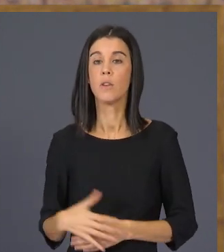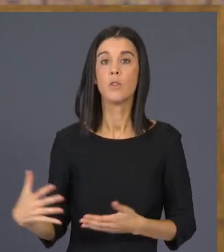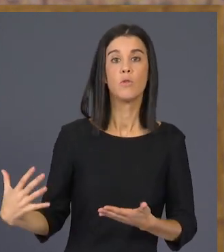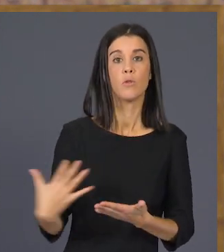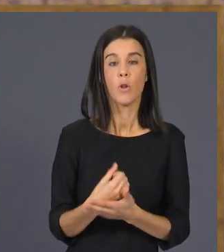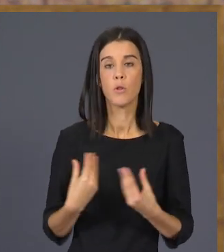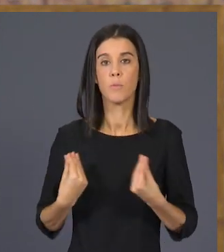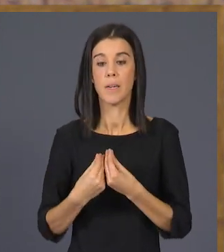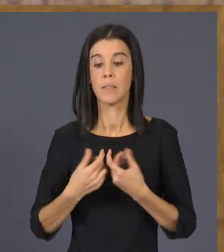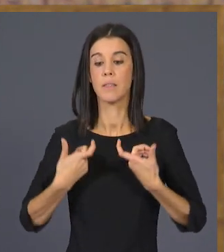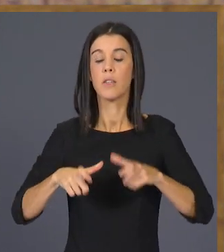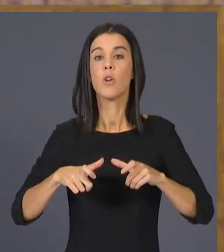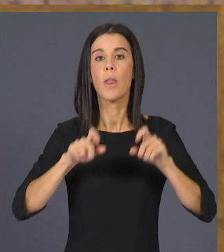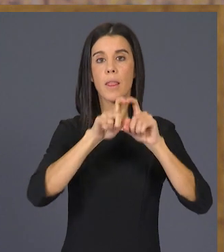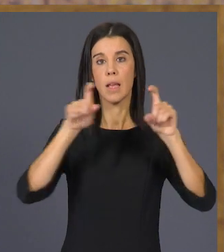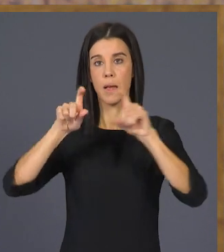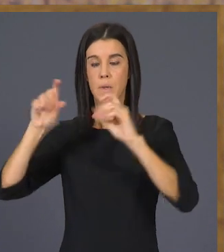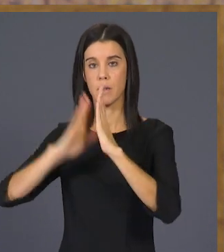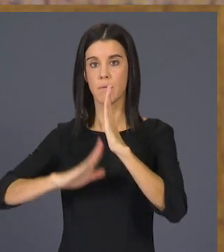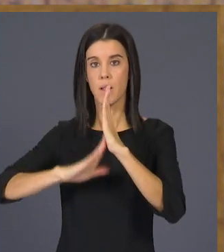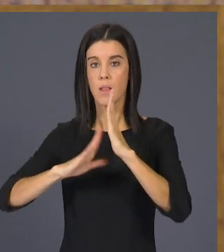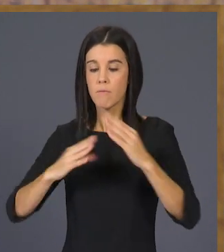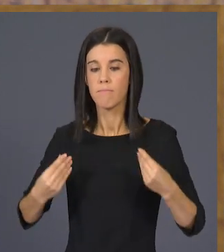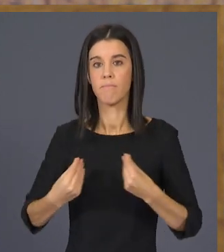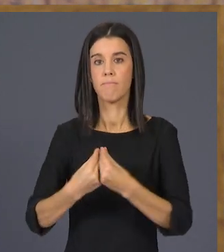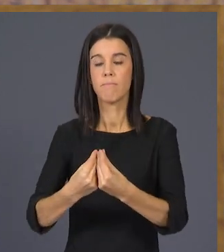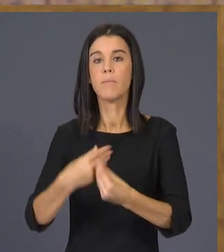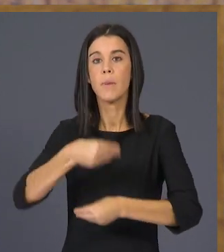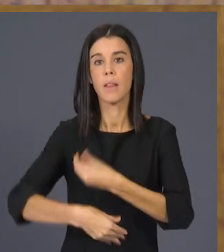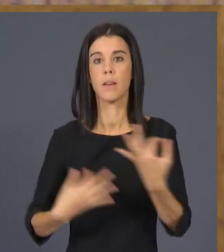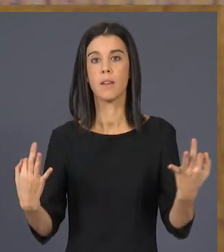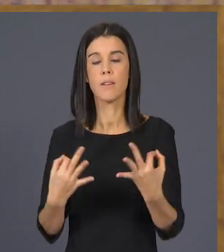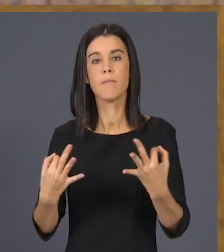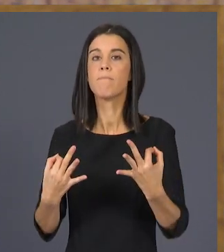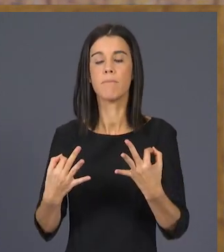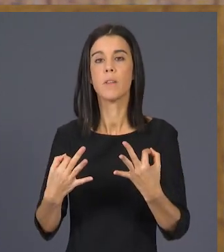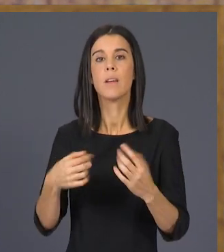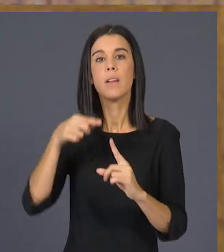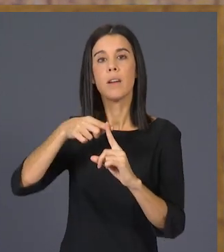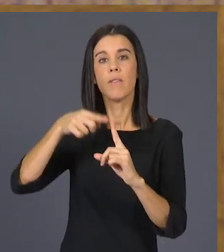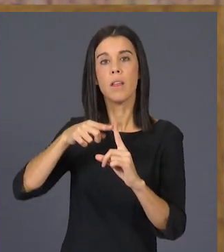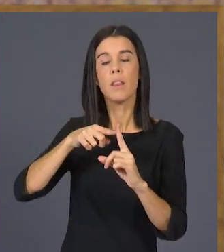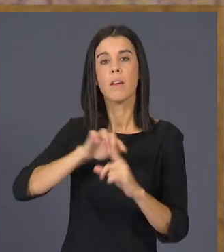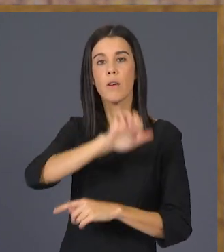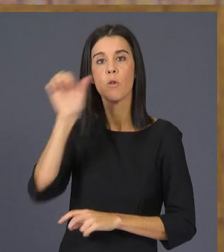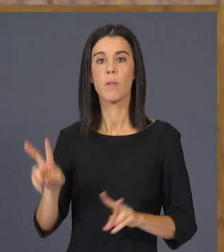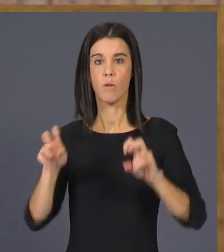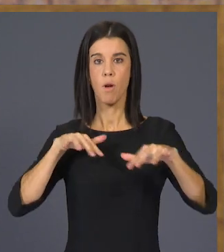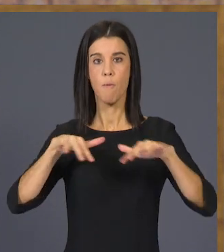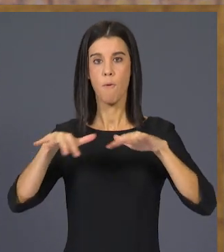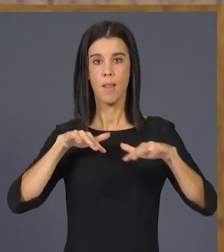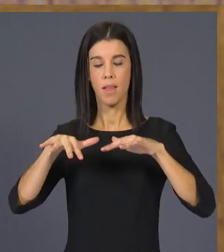clàster de les empreses valencianes es convertirà en una referència europea de la nova mobilitat.